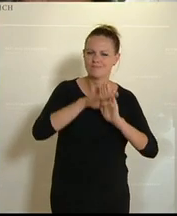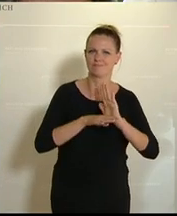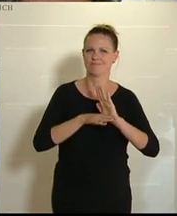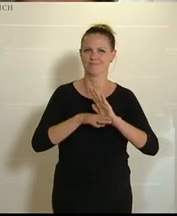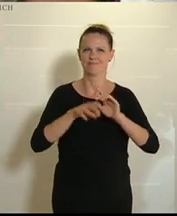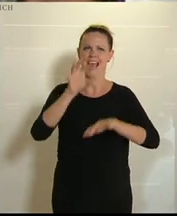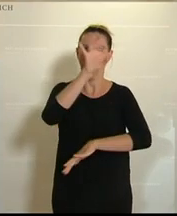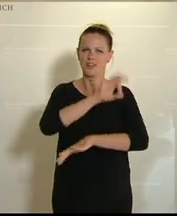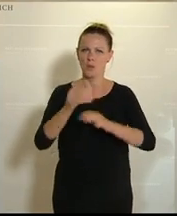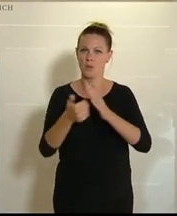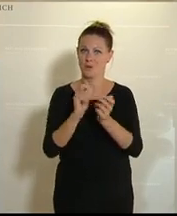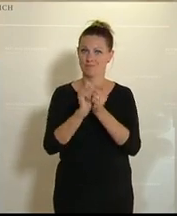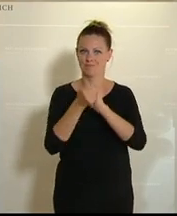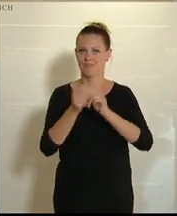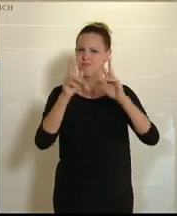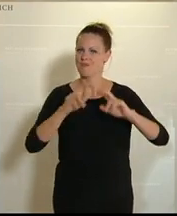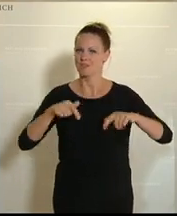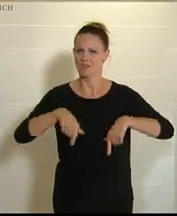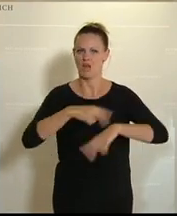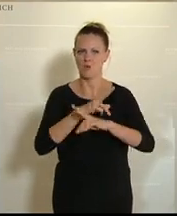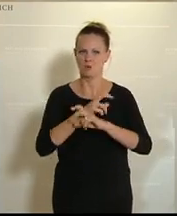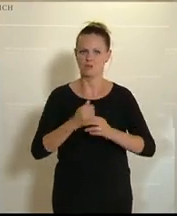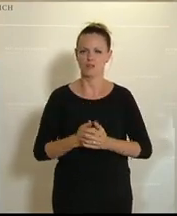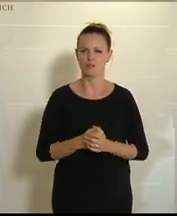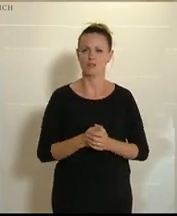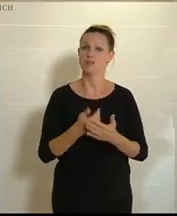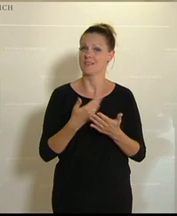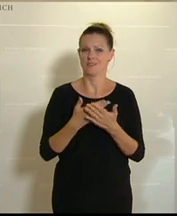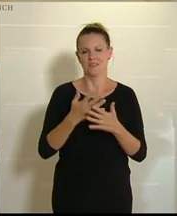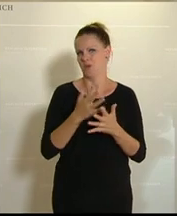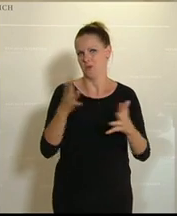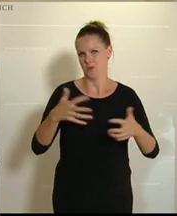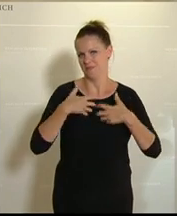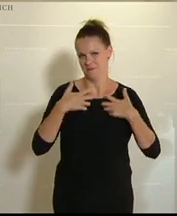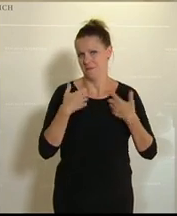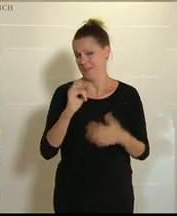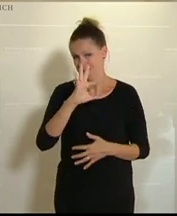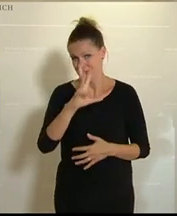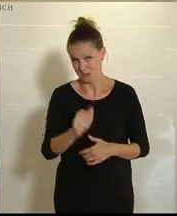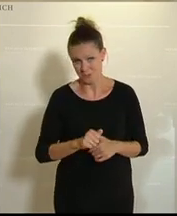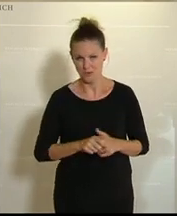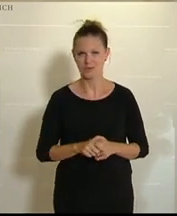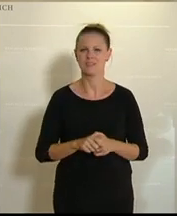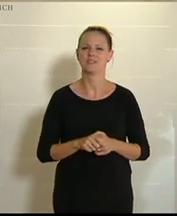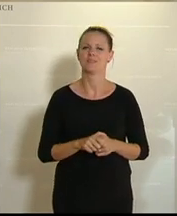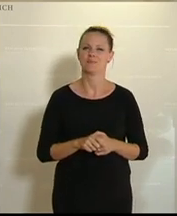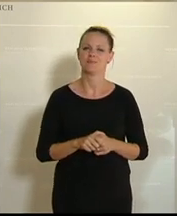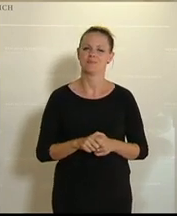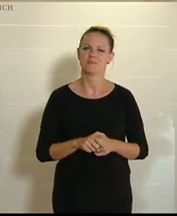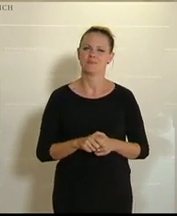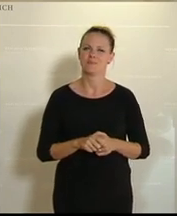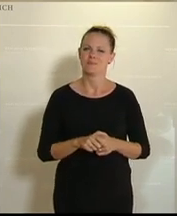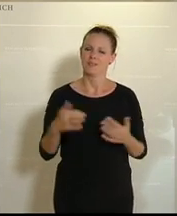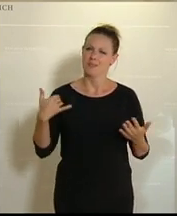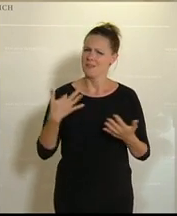des Forschungsbereichs in Österreich. Und darüber freue ich mich und es ist schön und ich auch der vielen, vielen